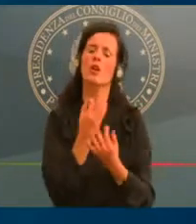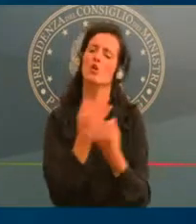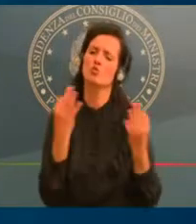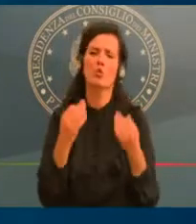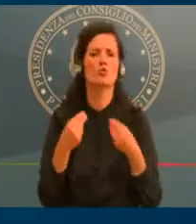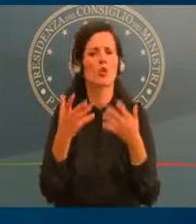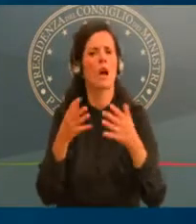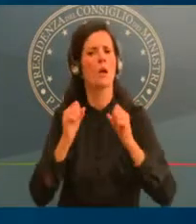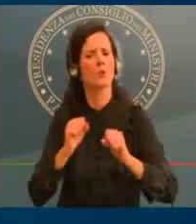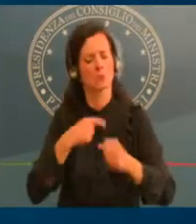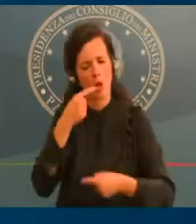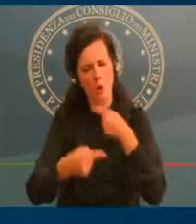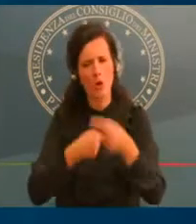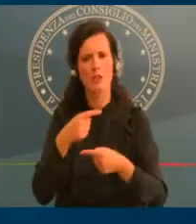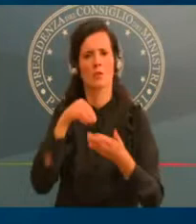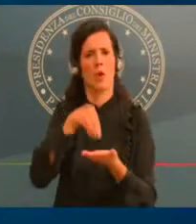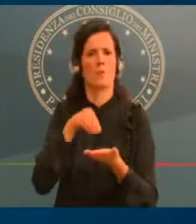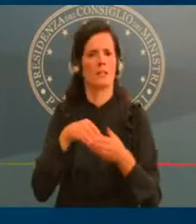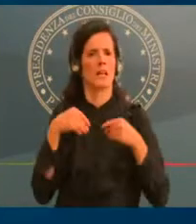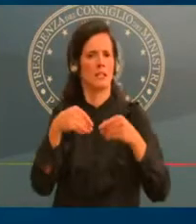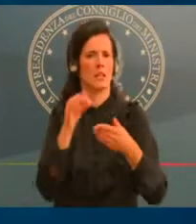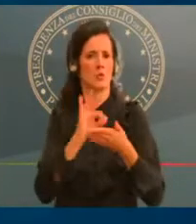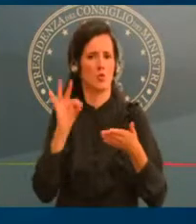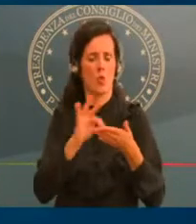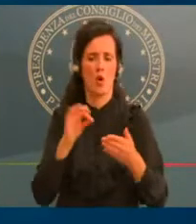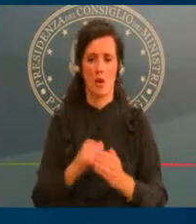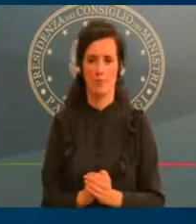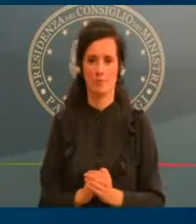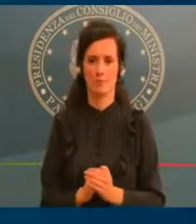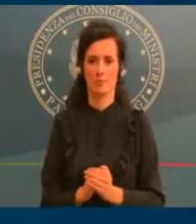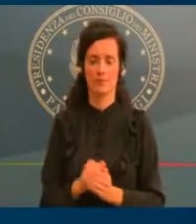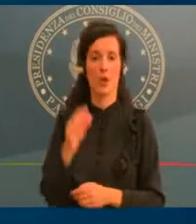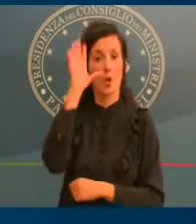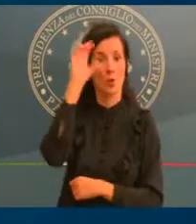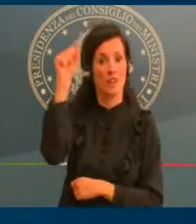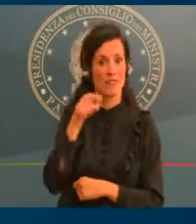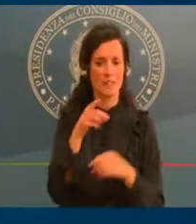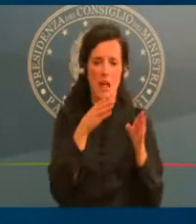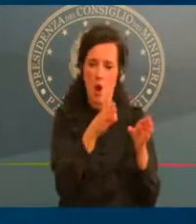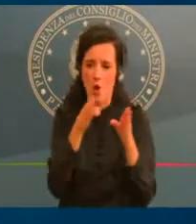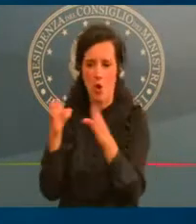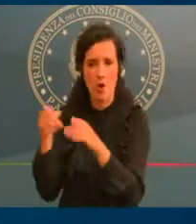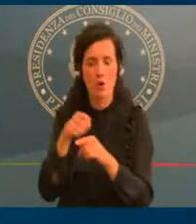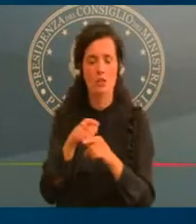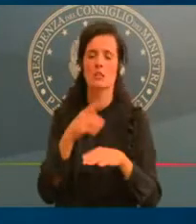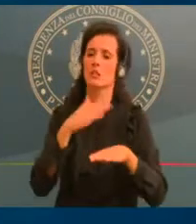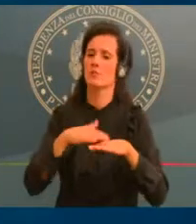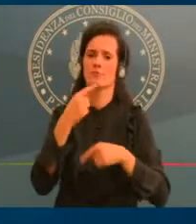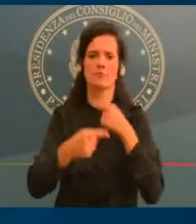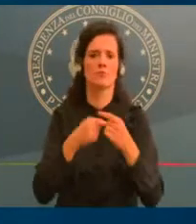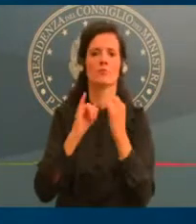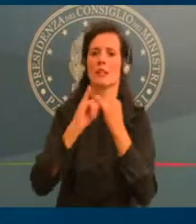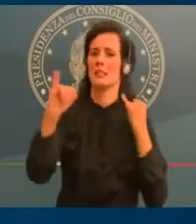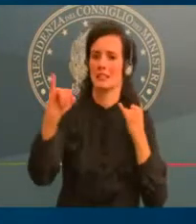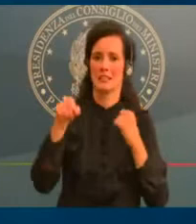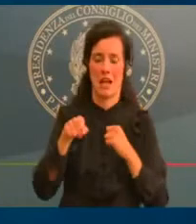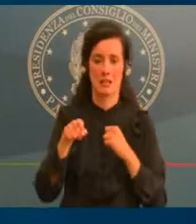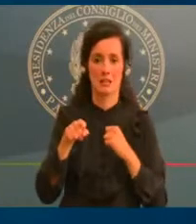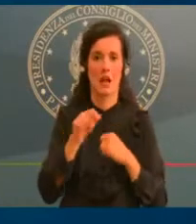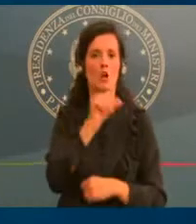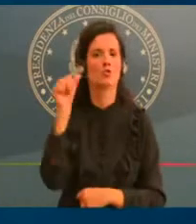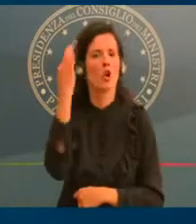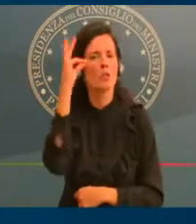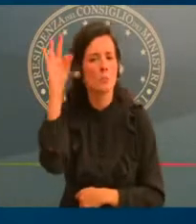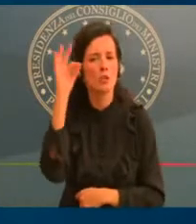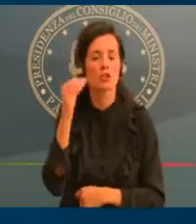distanza, salvo specifiche eccezioni, come i corsi di medicina e relativi tirocini. Sono sospese tutte le prove